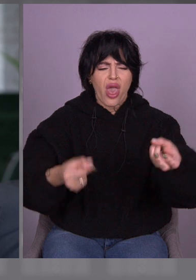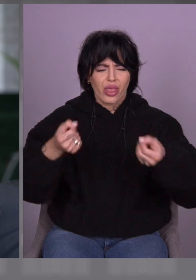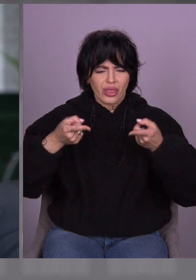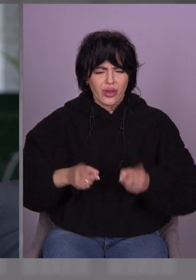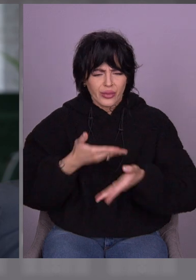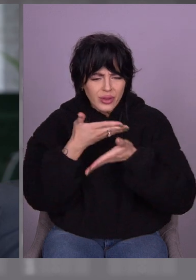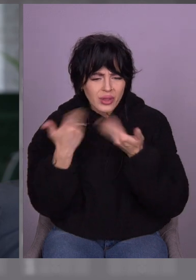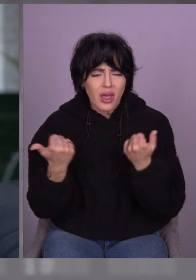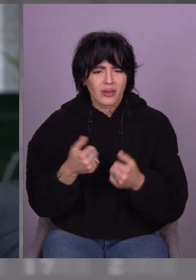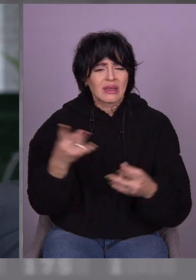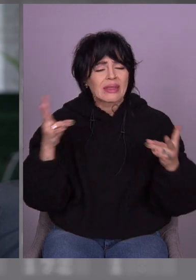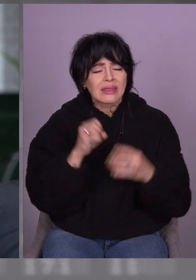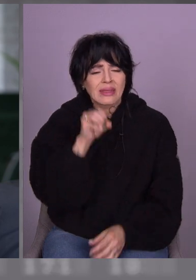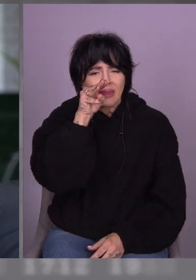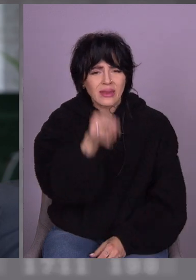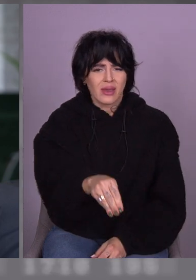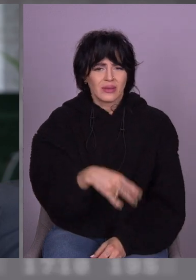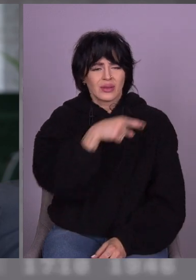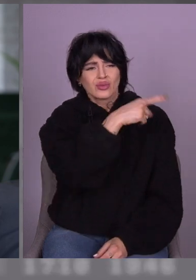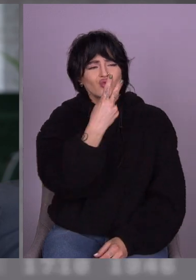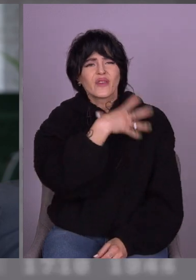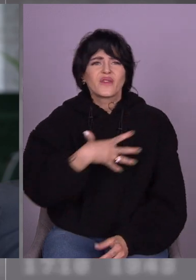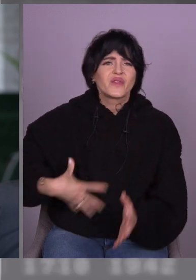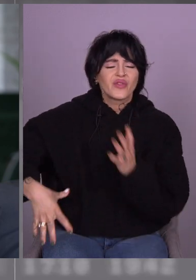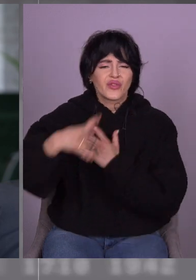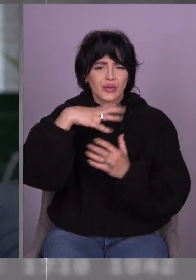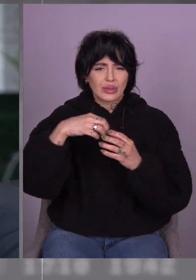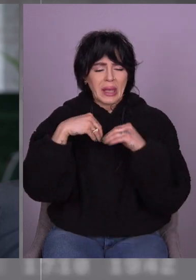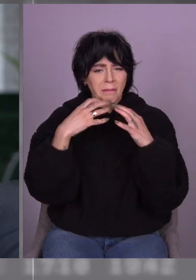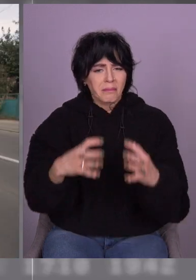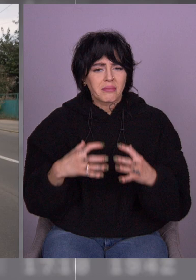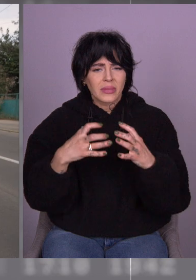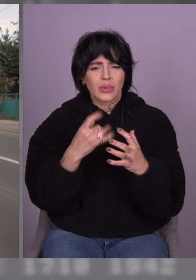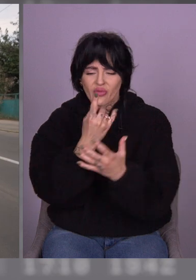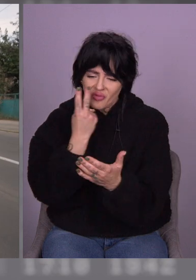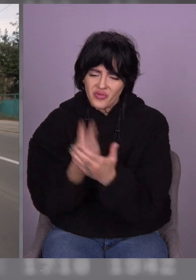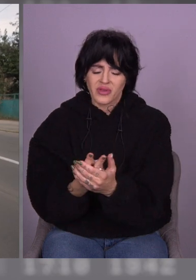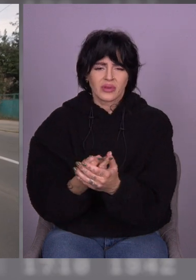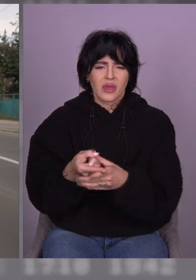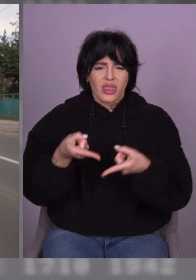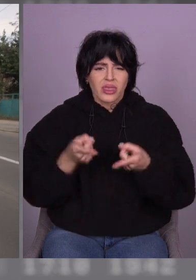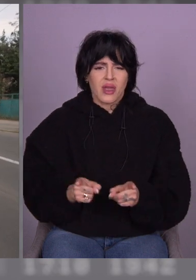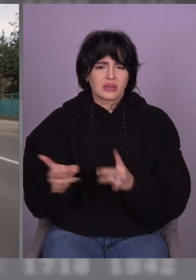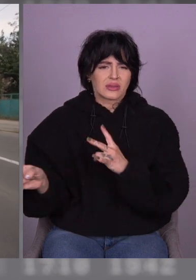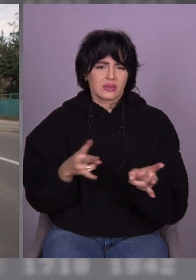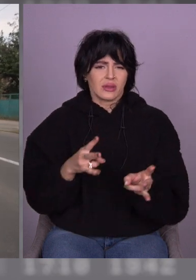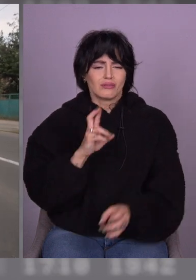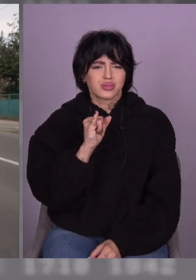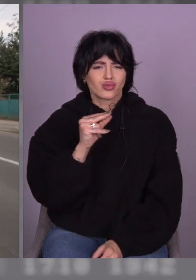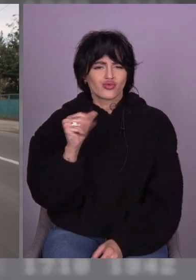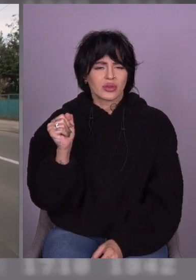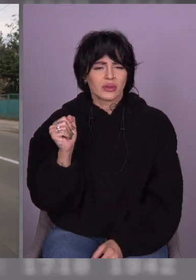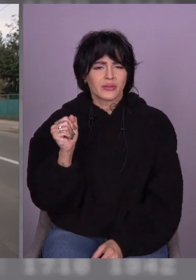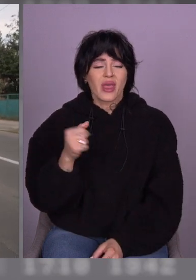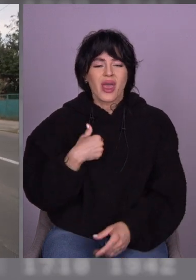факти, розповідати історії, такі як історії Моготата. Боже, але все одно, я дивлюся, от в